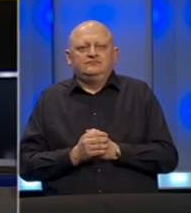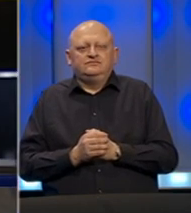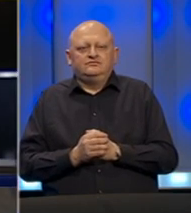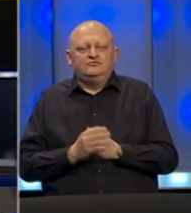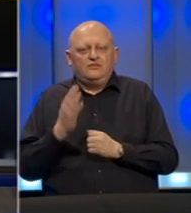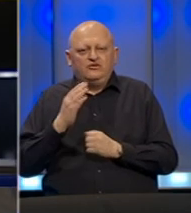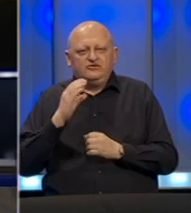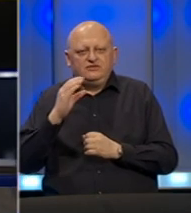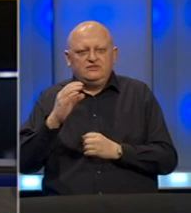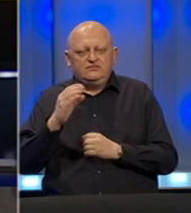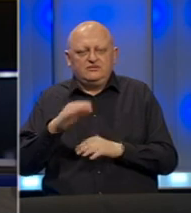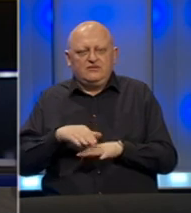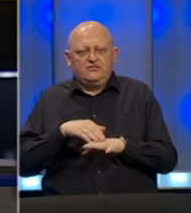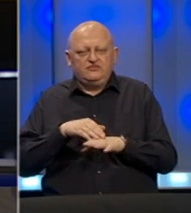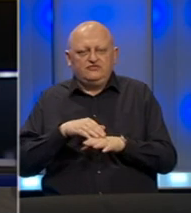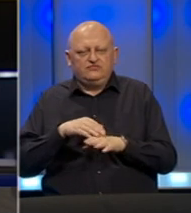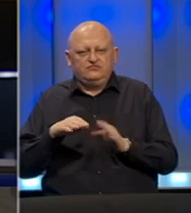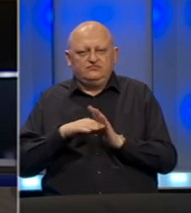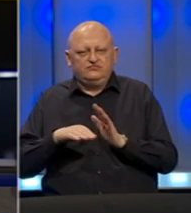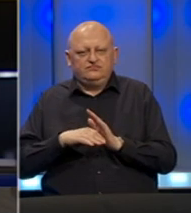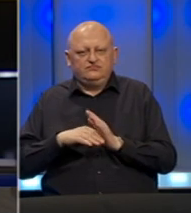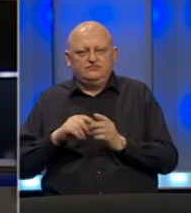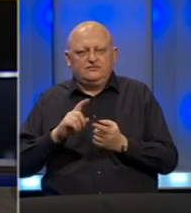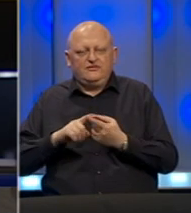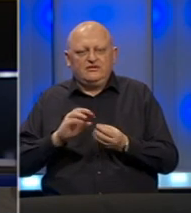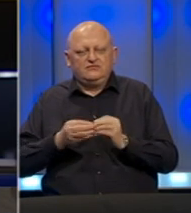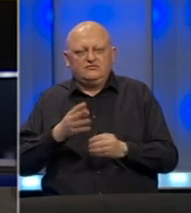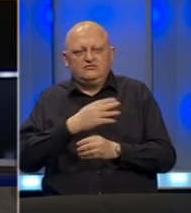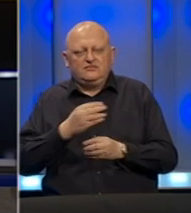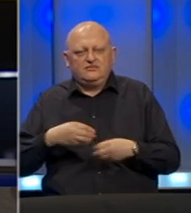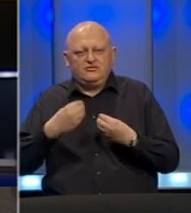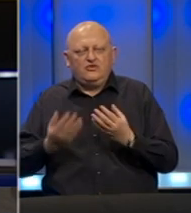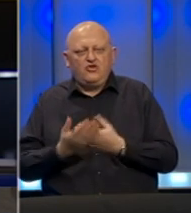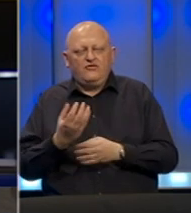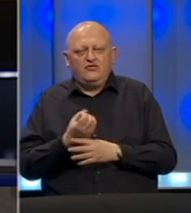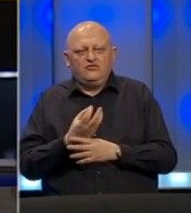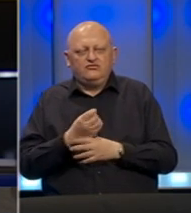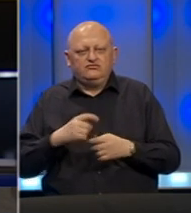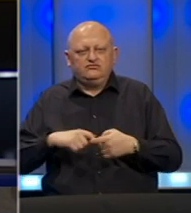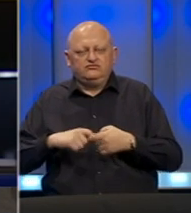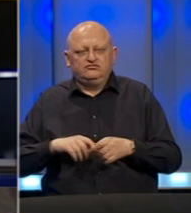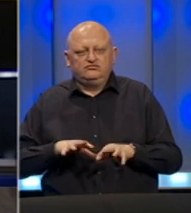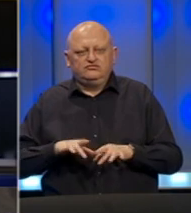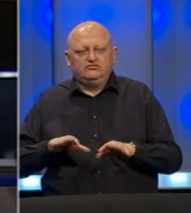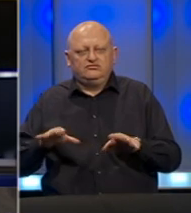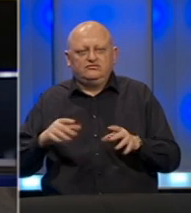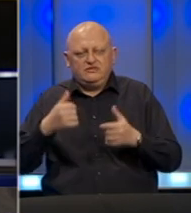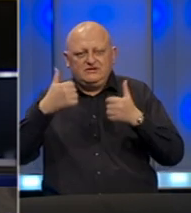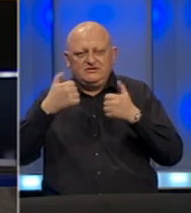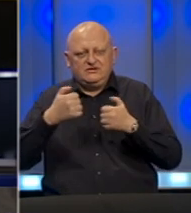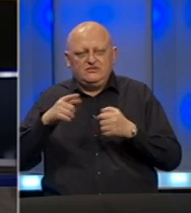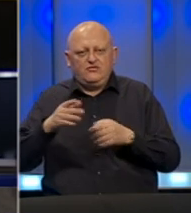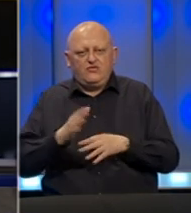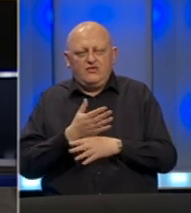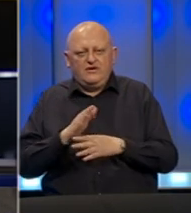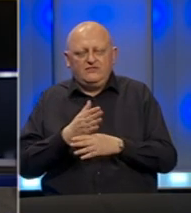Poštovani gledalci, na početku dnevnika, Federalni krizni štab saopštit će najnovije informacije u vezi sa epidemiološkom slikom u ovom